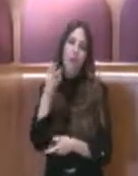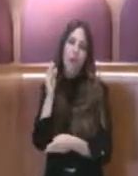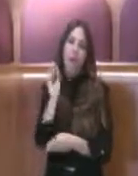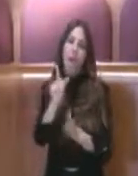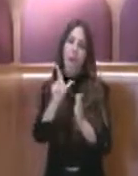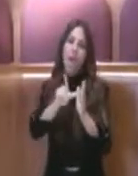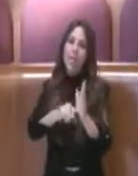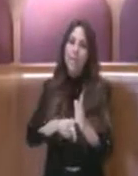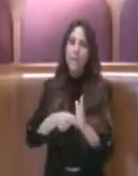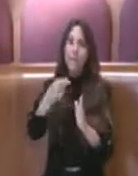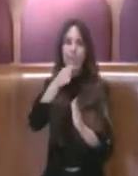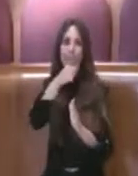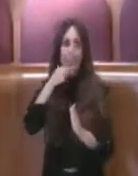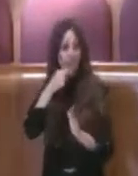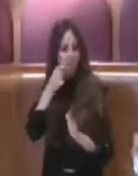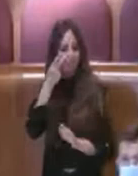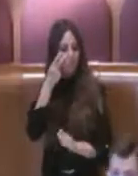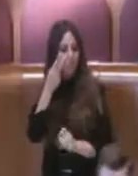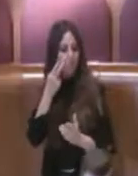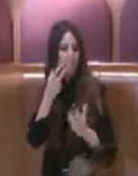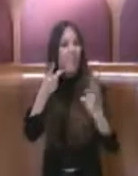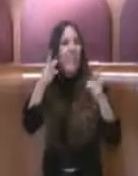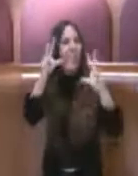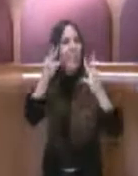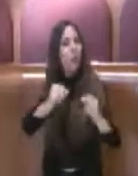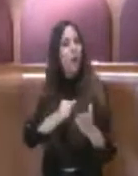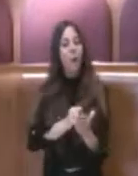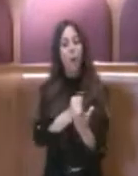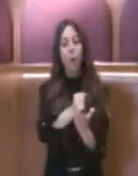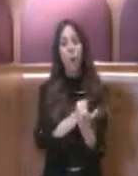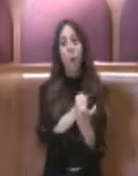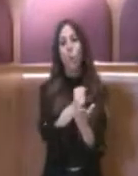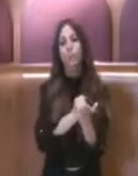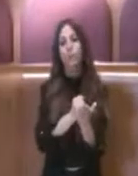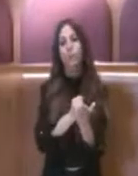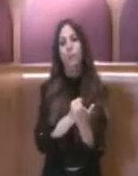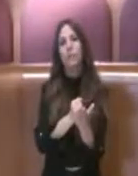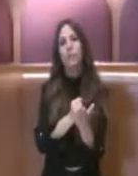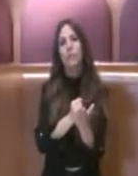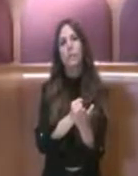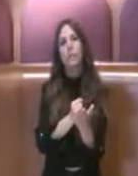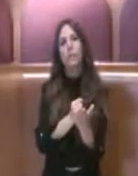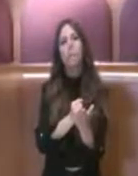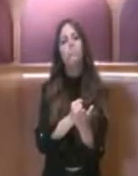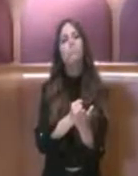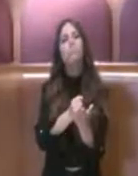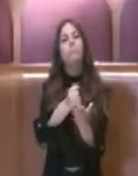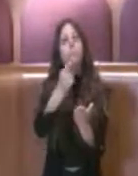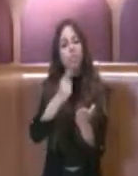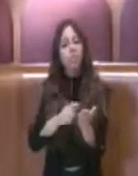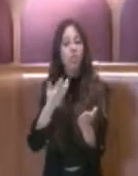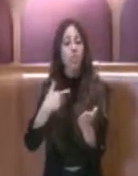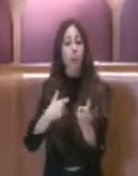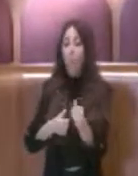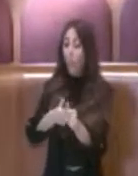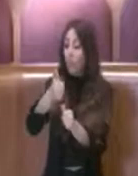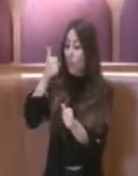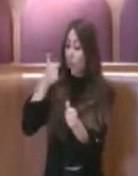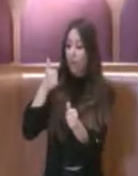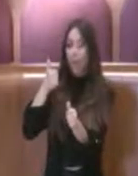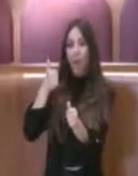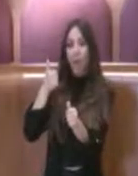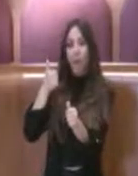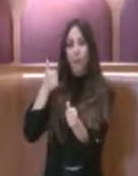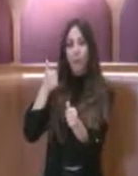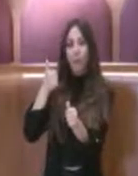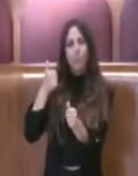di revisione di tutti i documenti, perché questa domanda fu posta anche un anno fa, quando poi si